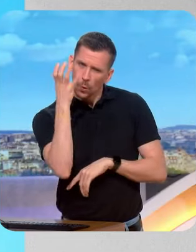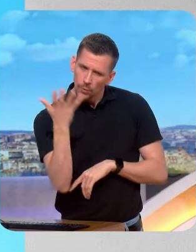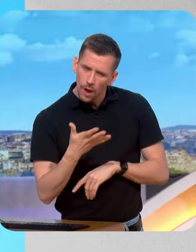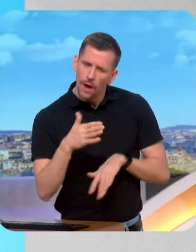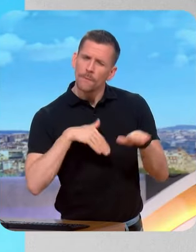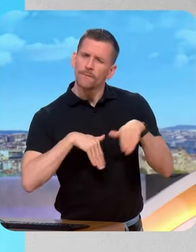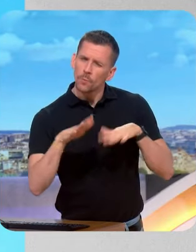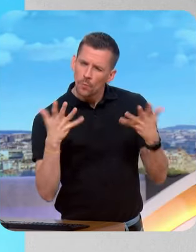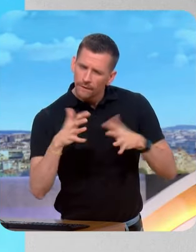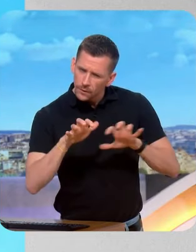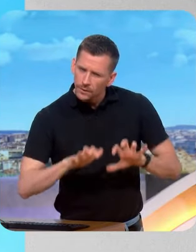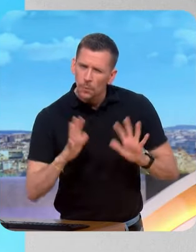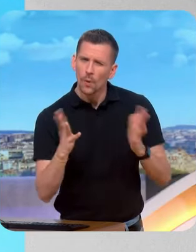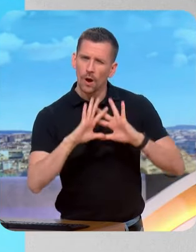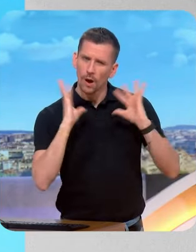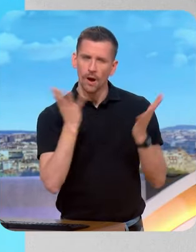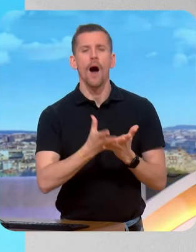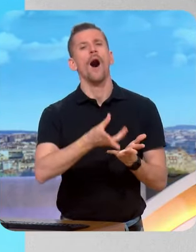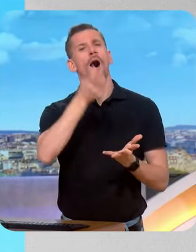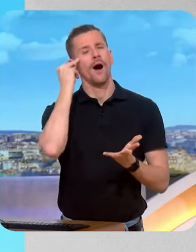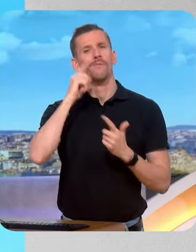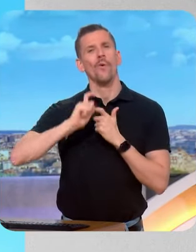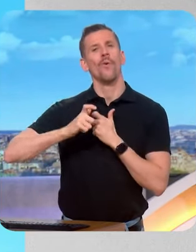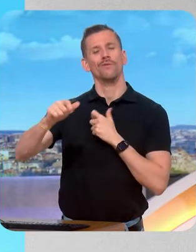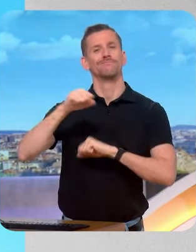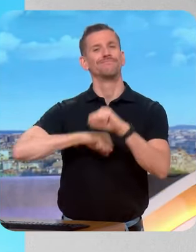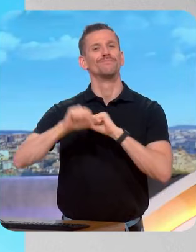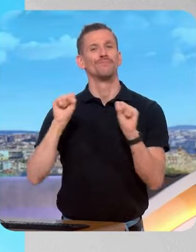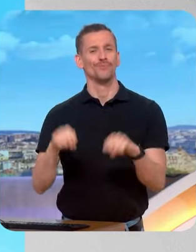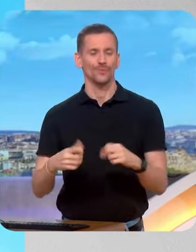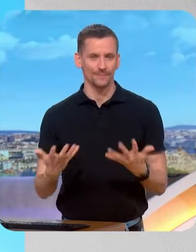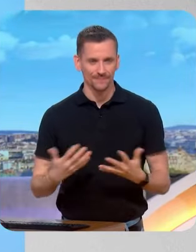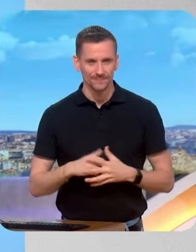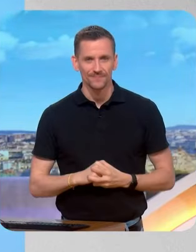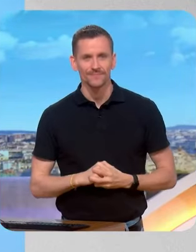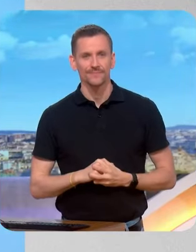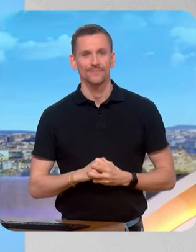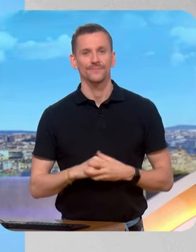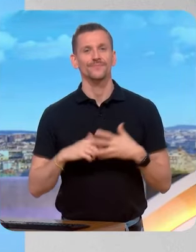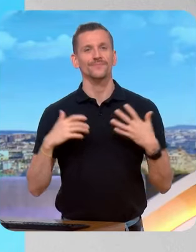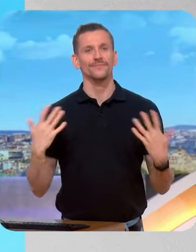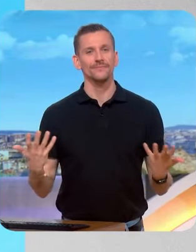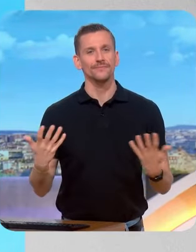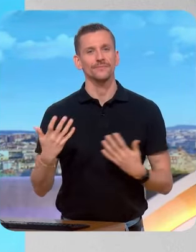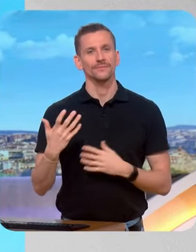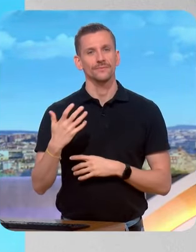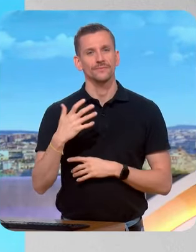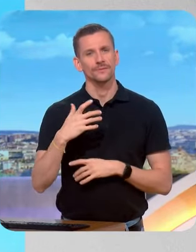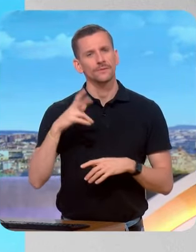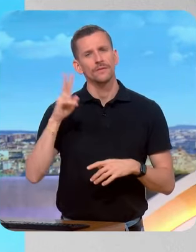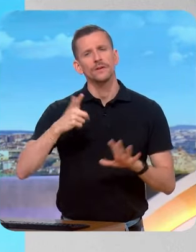Tous ces éléments, fait longtemps qu le dit. Alors peut-être, en effet, que depuis qu'il y a eu une relaxe dans cette affaire qui nous pourrissait la vie depuis sept ans,